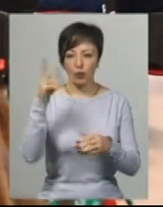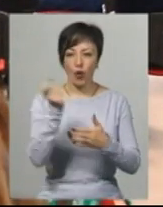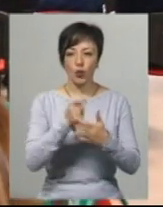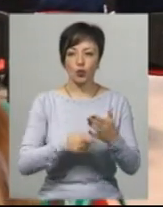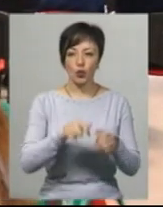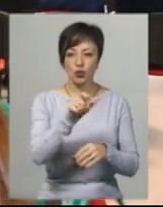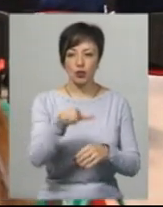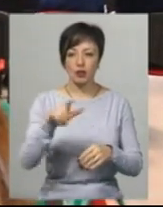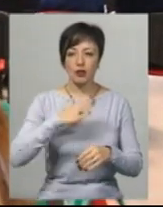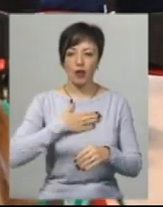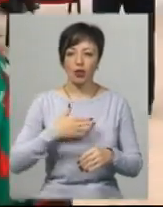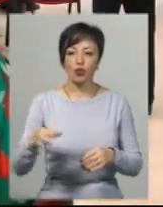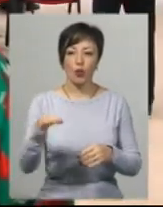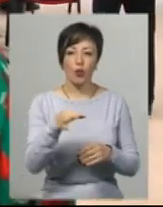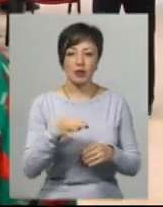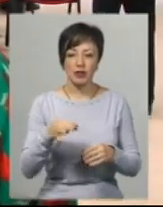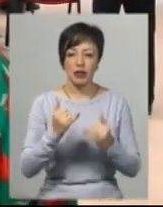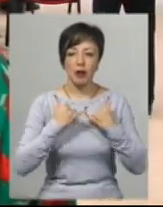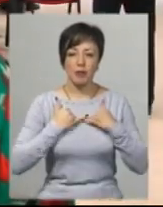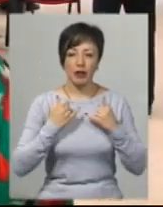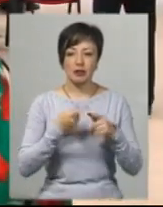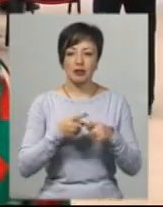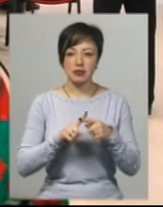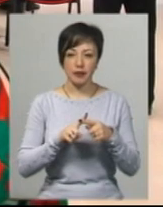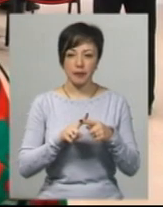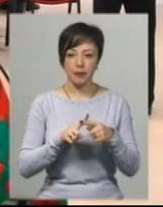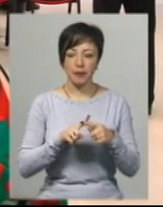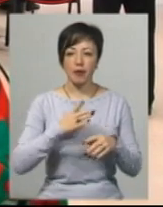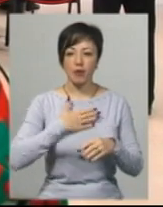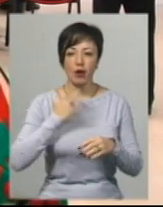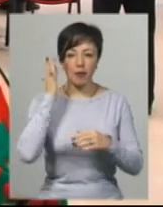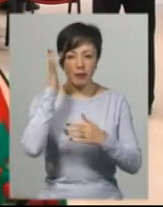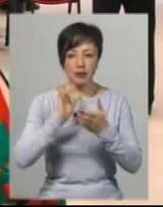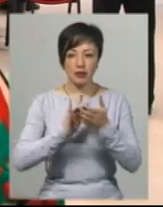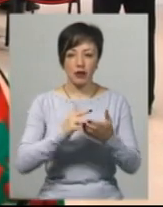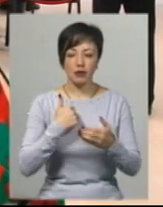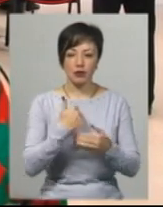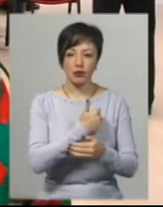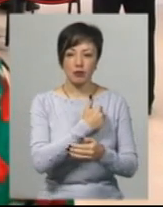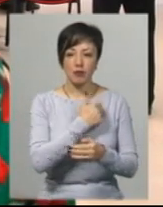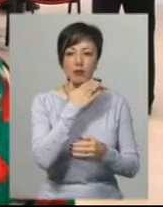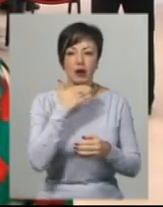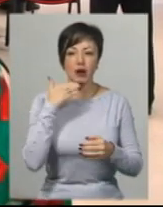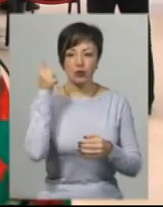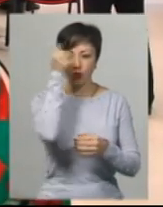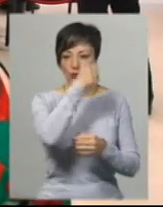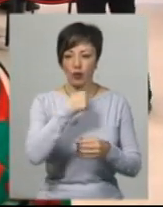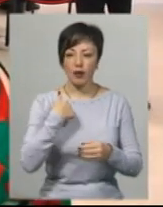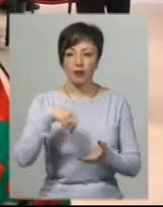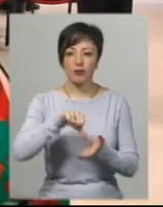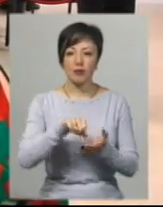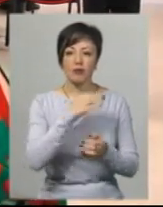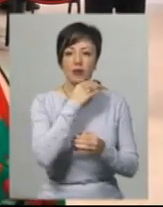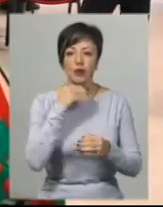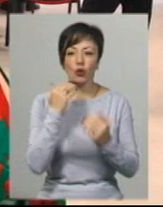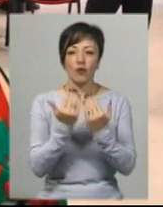області. Для мене це моя мета, до якої я йшла багато років. Я приймала участь у